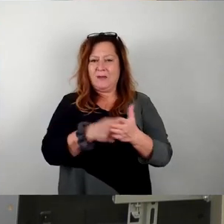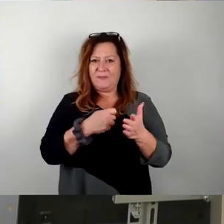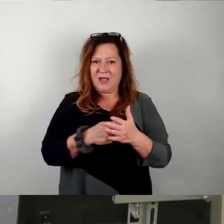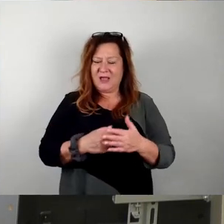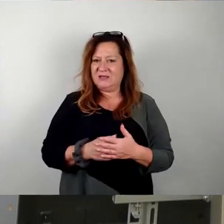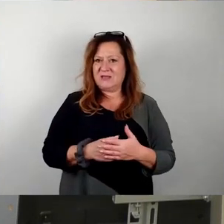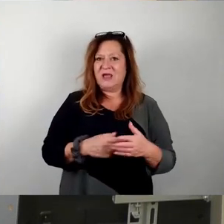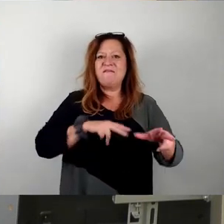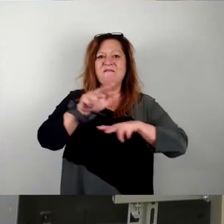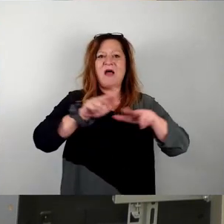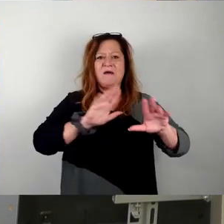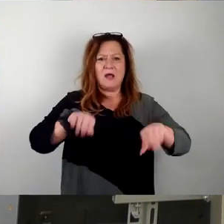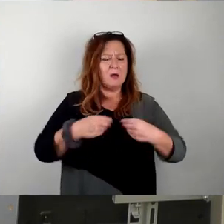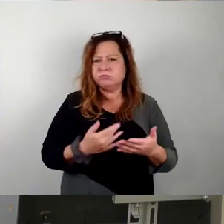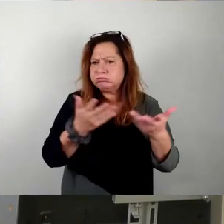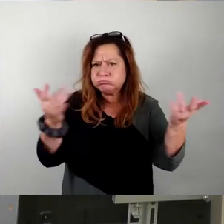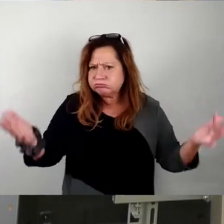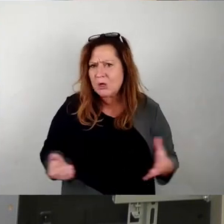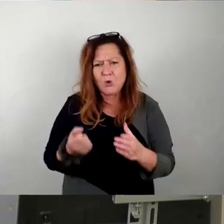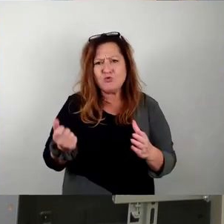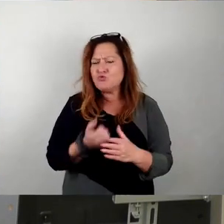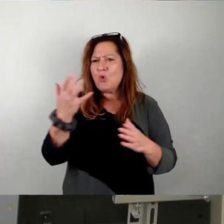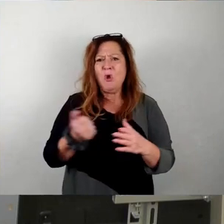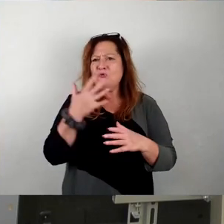Irgendwas mit Kultur, also nicht von Interesse.